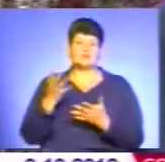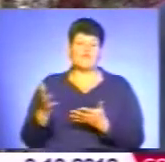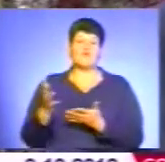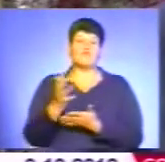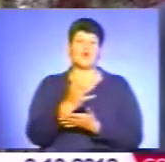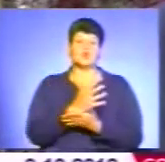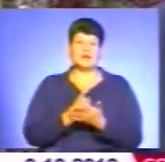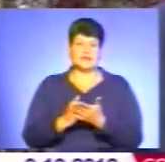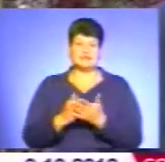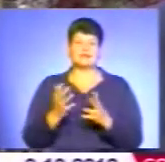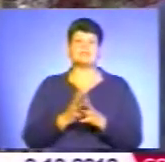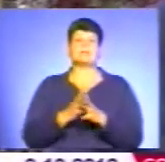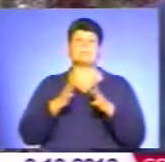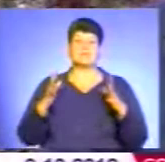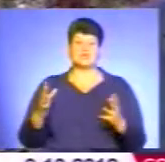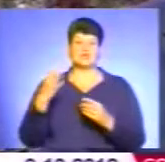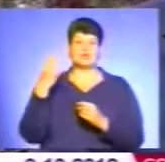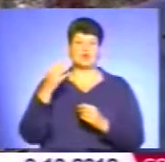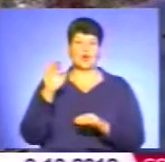зараз на 40 тонн,